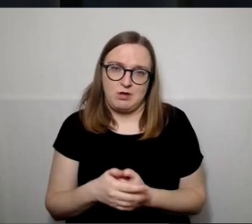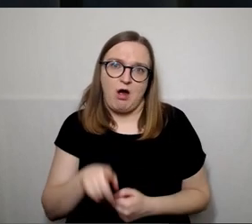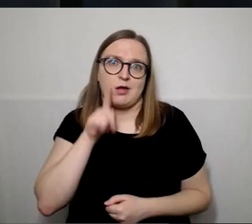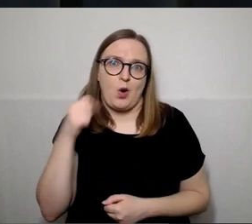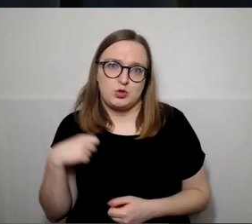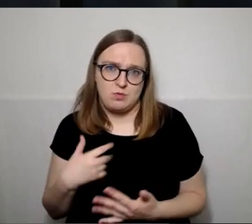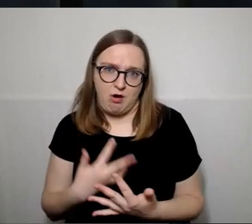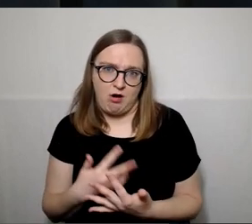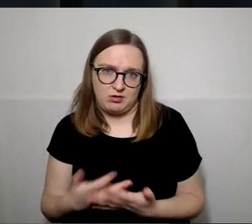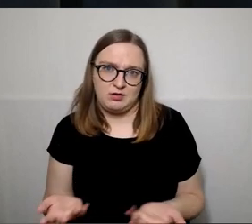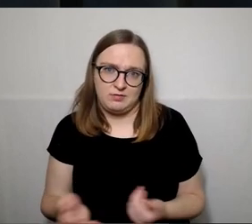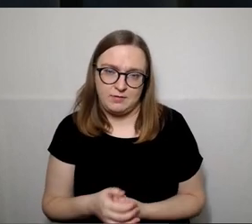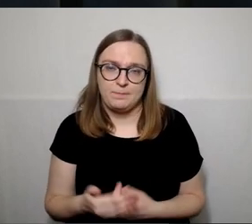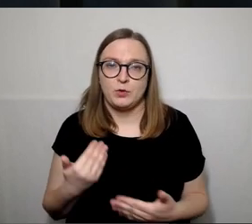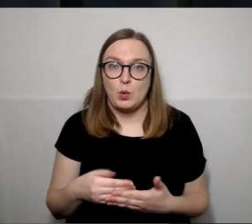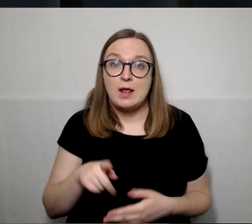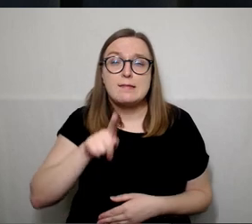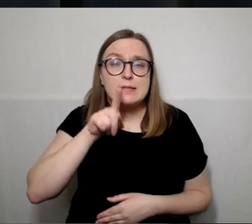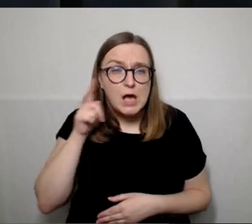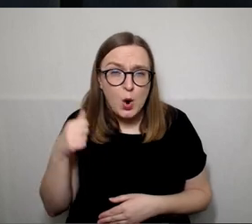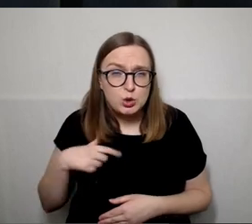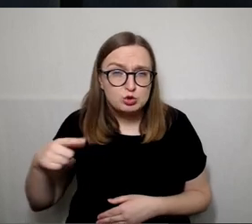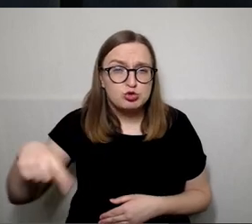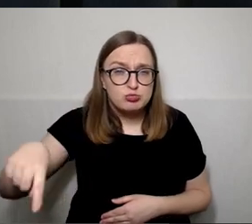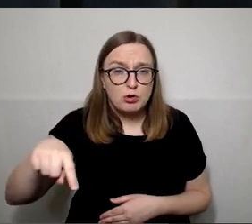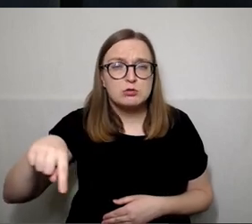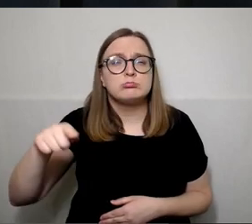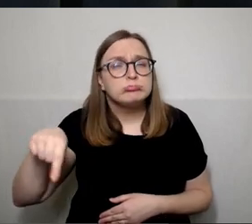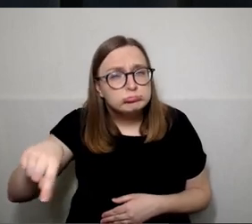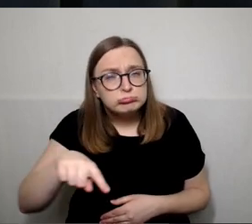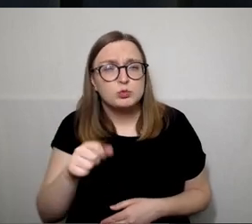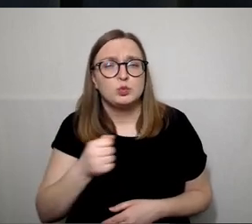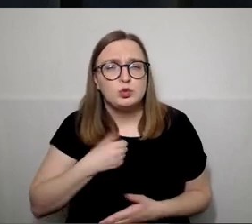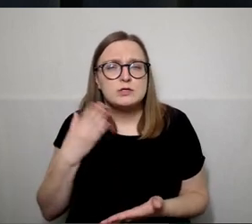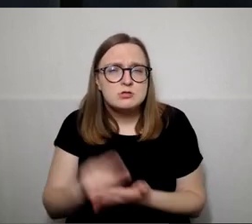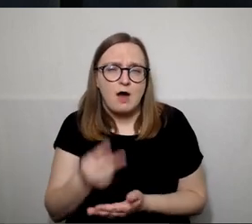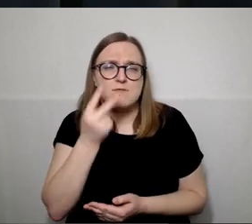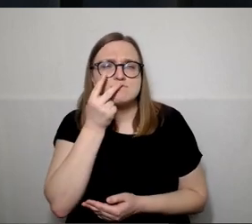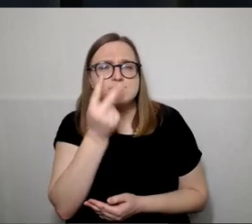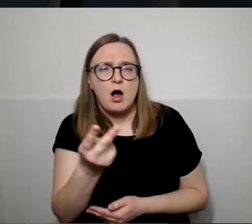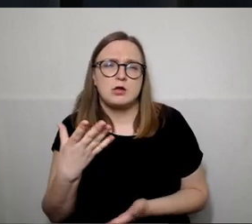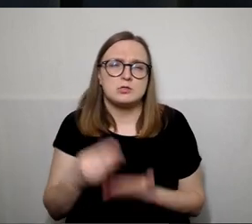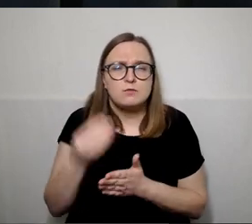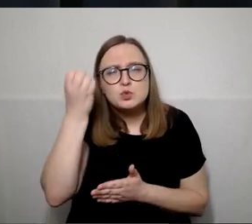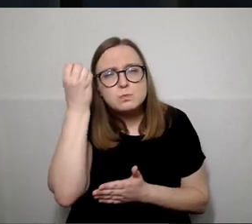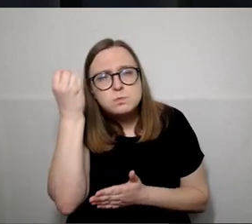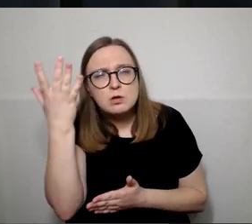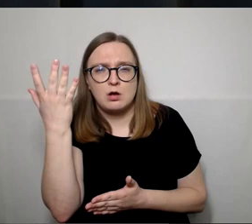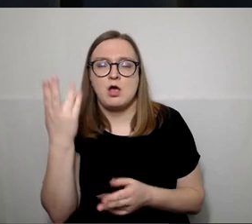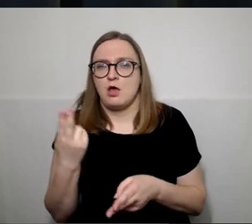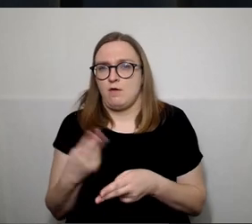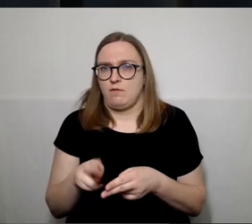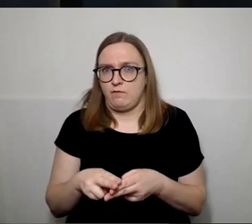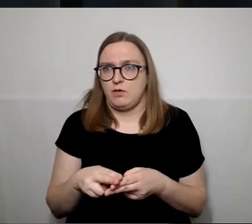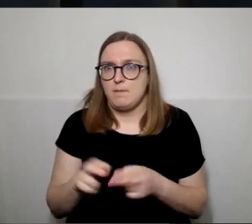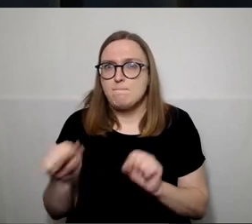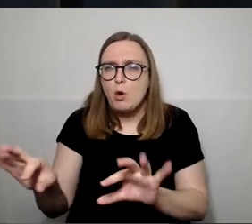Nes jie jaunoja karta turi savo matymą ir jie turėtų daugiau galbūt ir